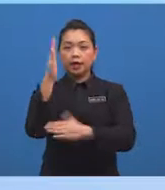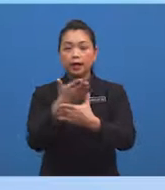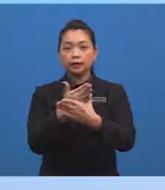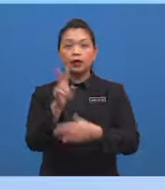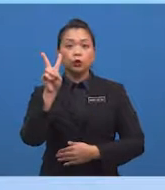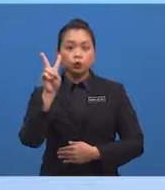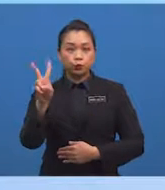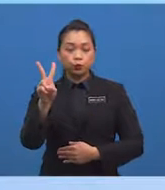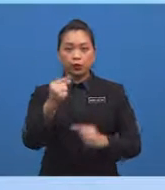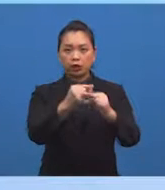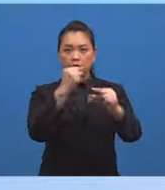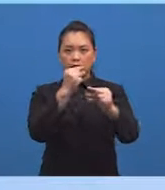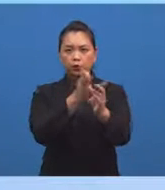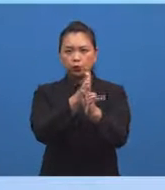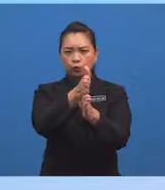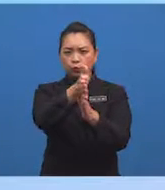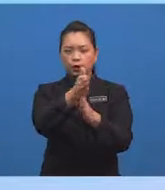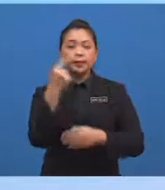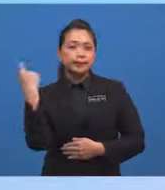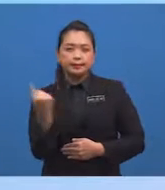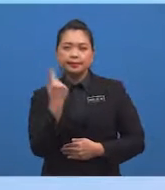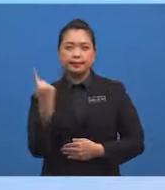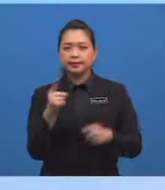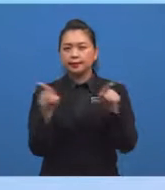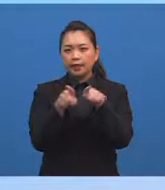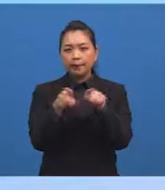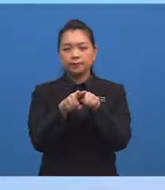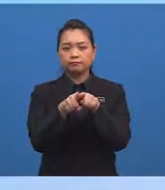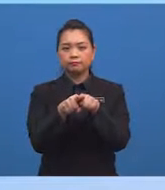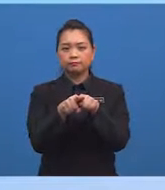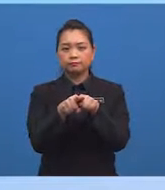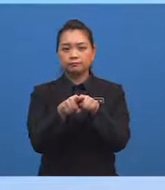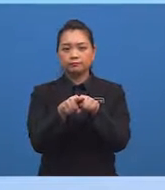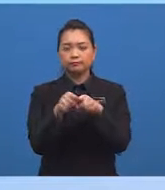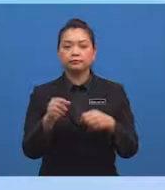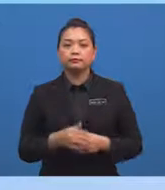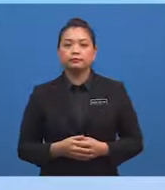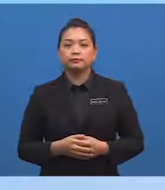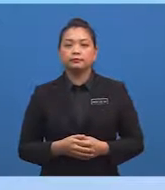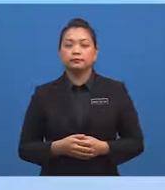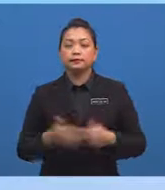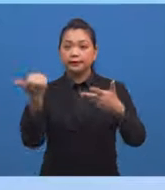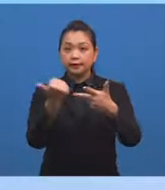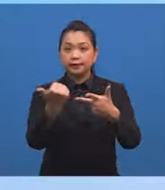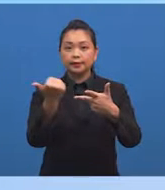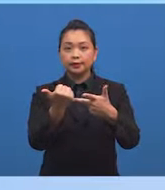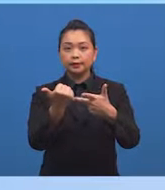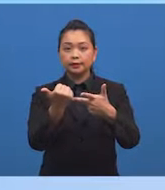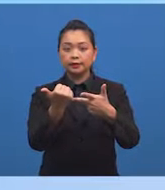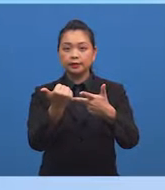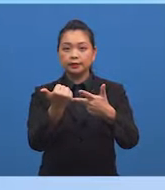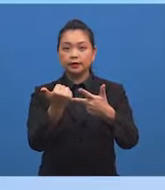garis lurus itu sentiasa sama Dan yang ketiga,